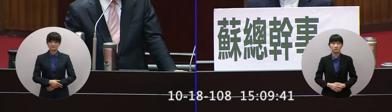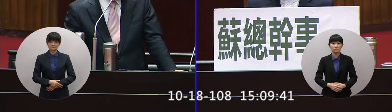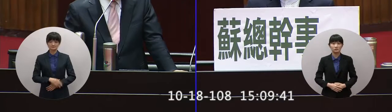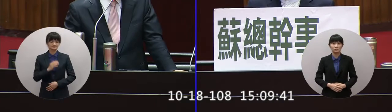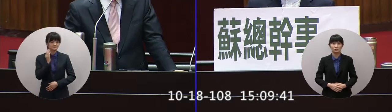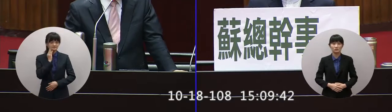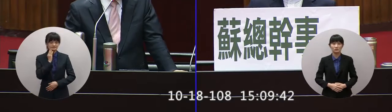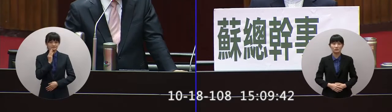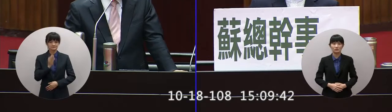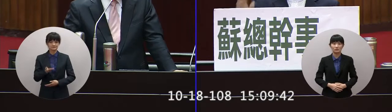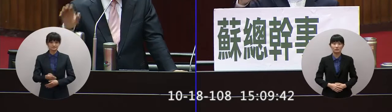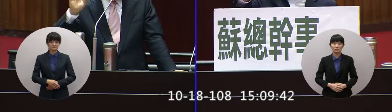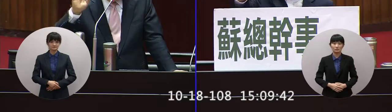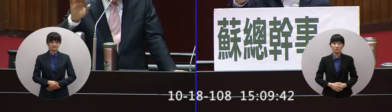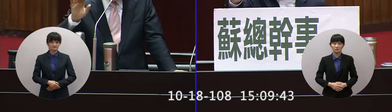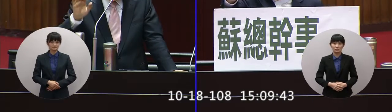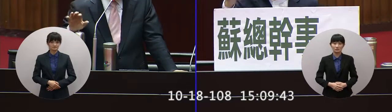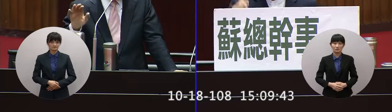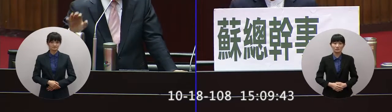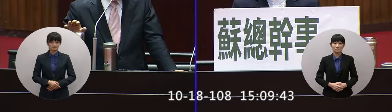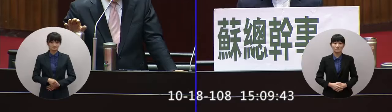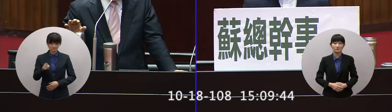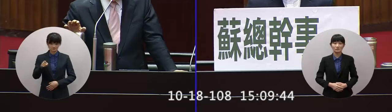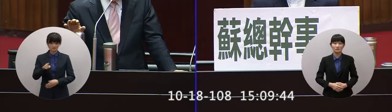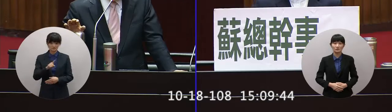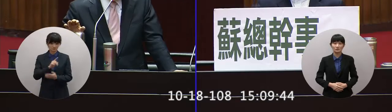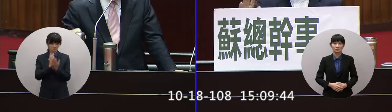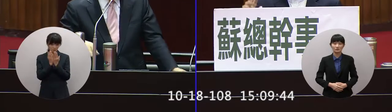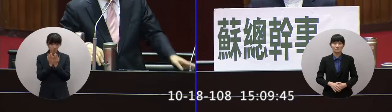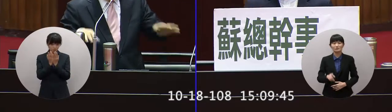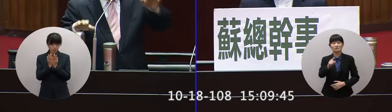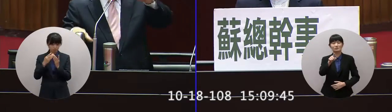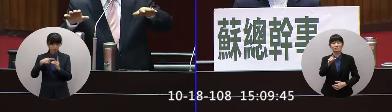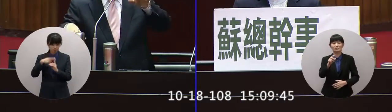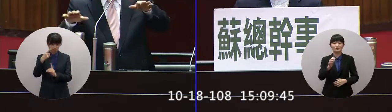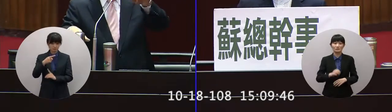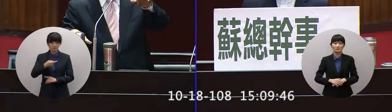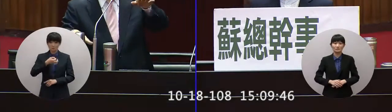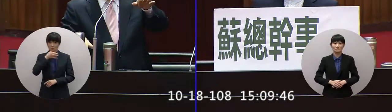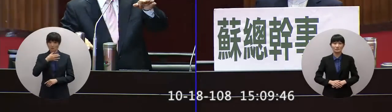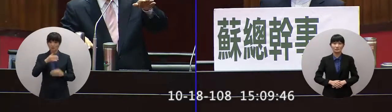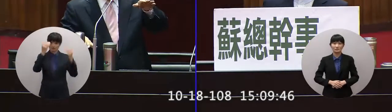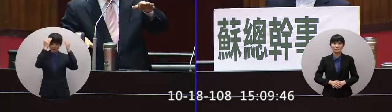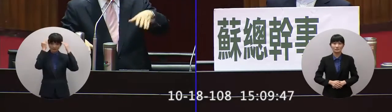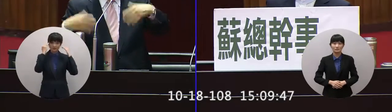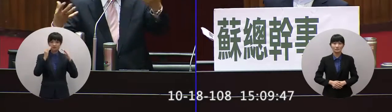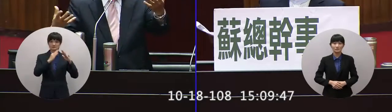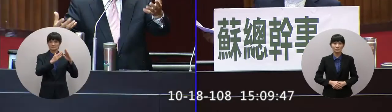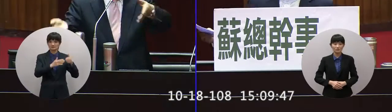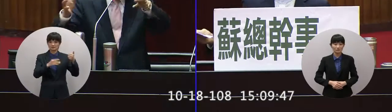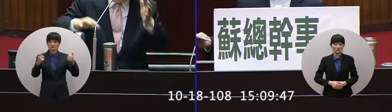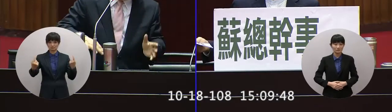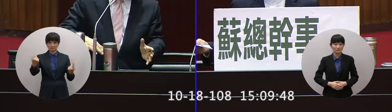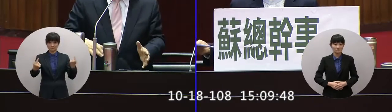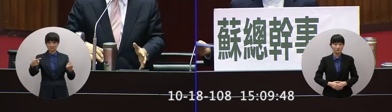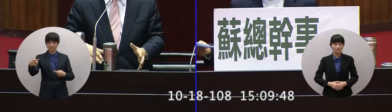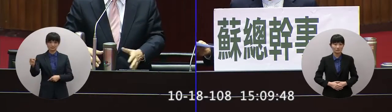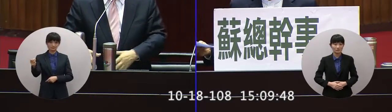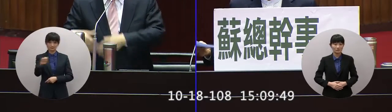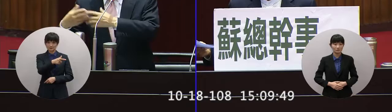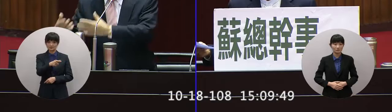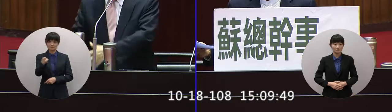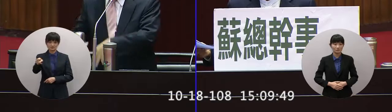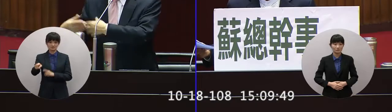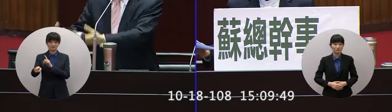說可惜啦委員以你的學養那是你說的韓國語不能比啦那你又降格